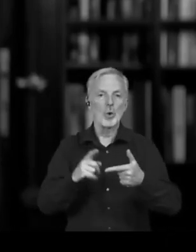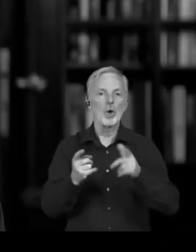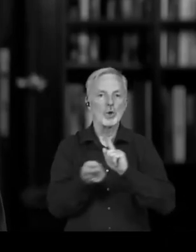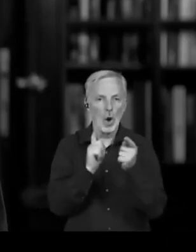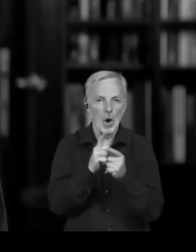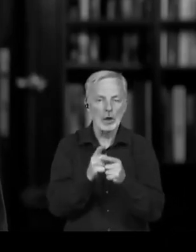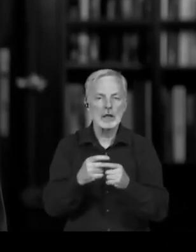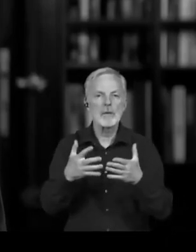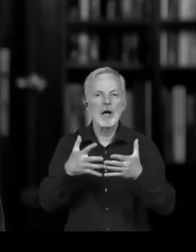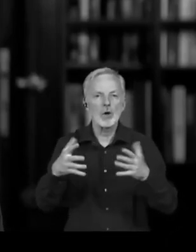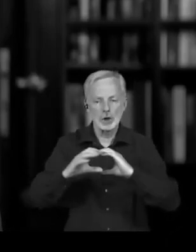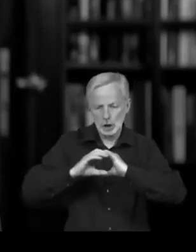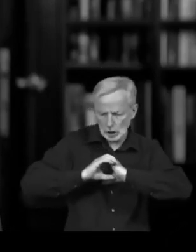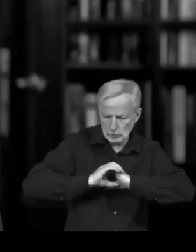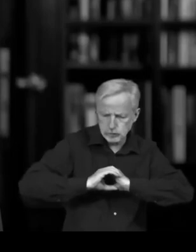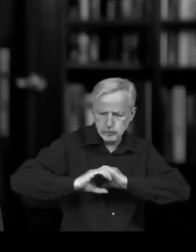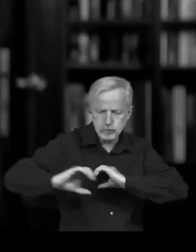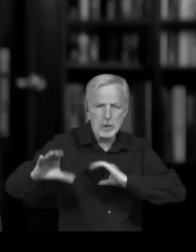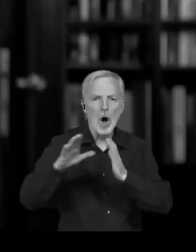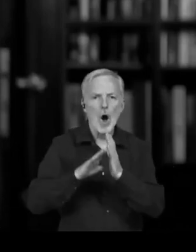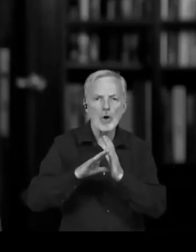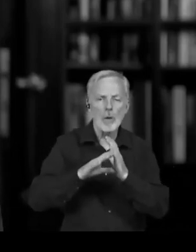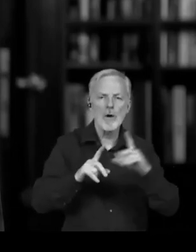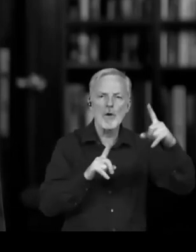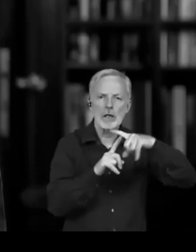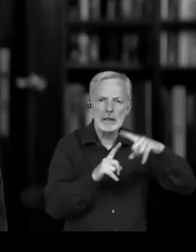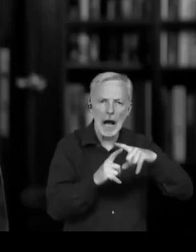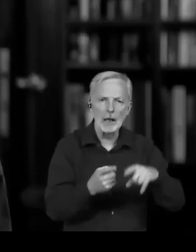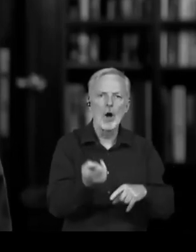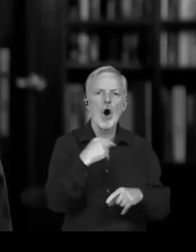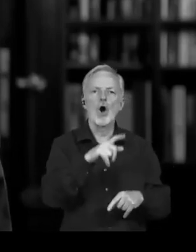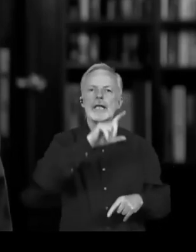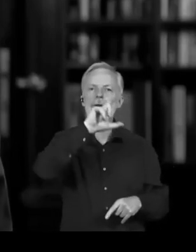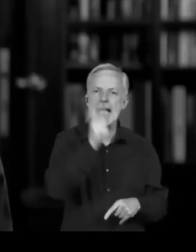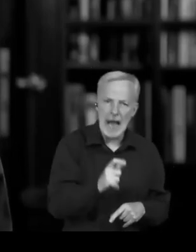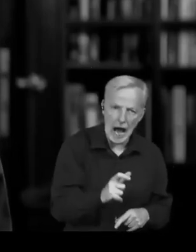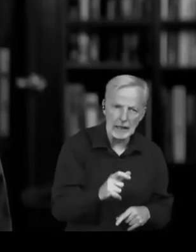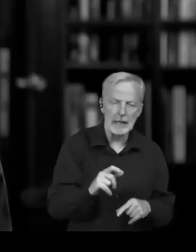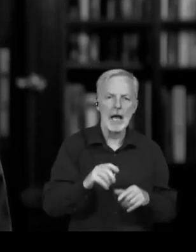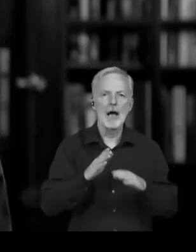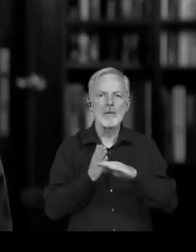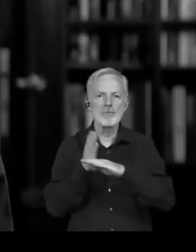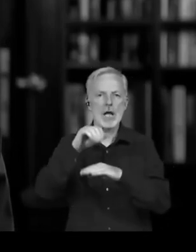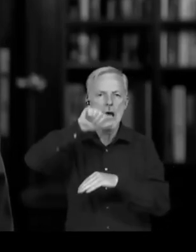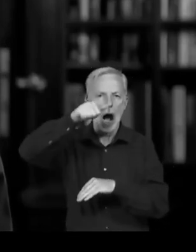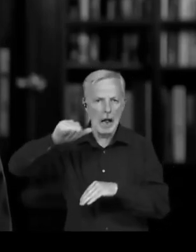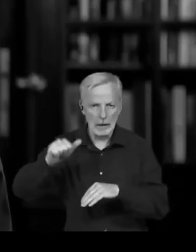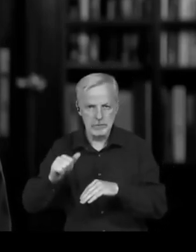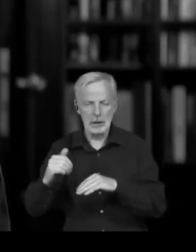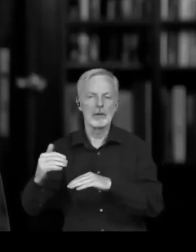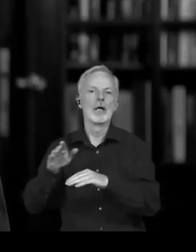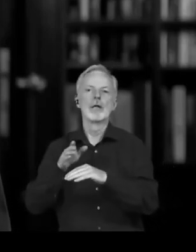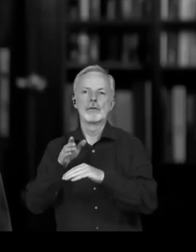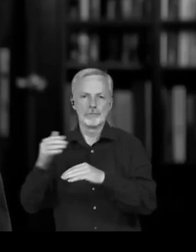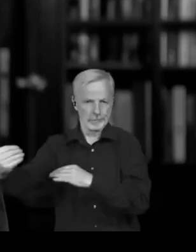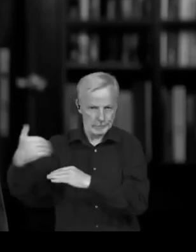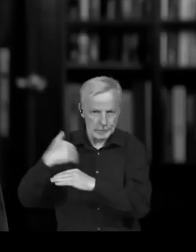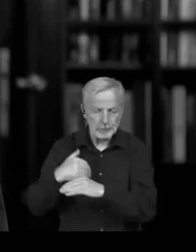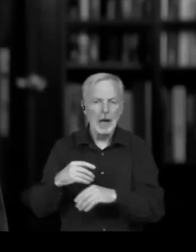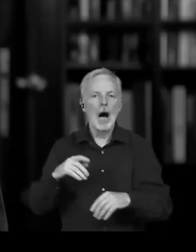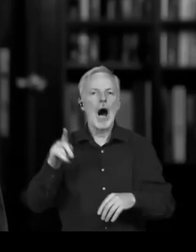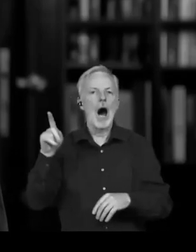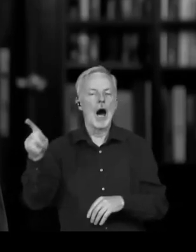den, kdy tato vláda začala fungovat, všechno šlo totálně do kytek. Já se budu snažit být v tomhle videu velice korektní v uči YouTube,